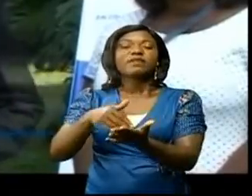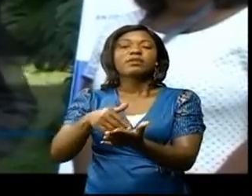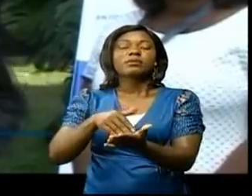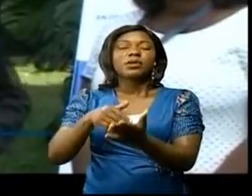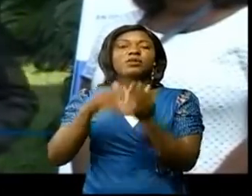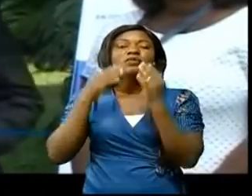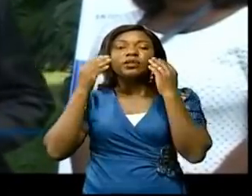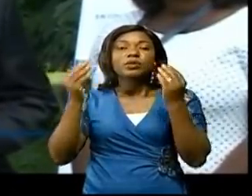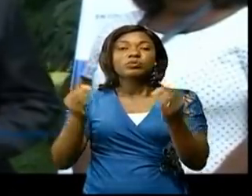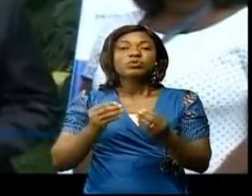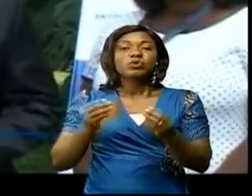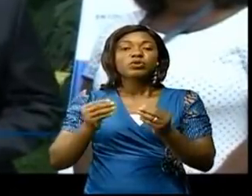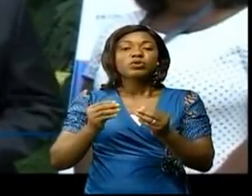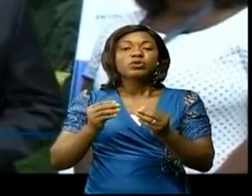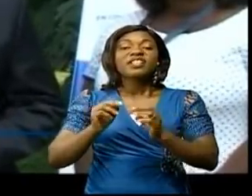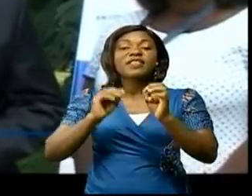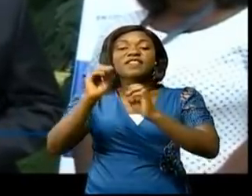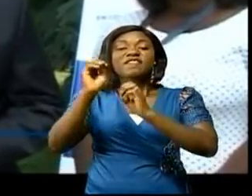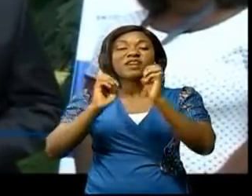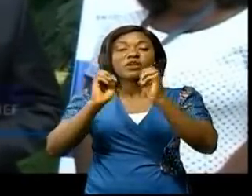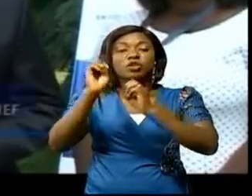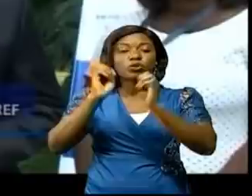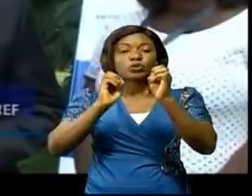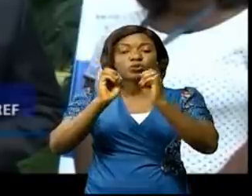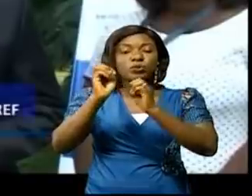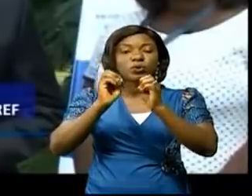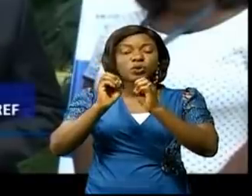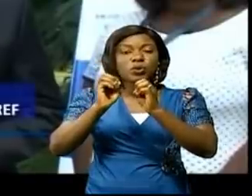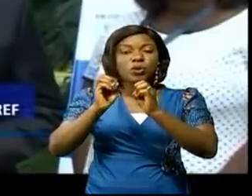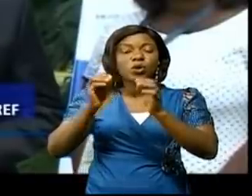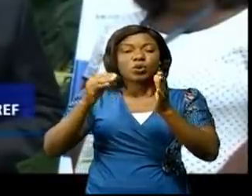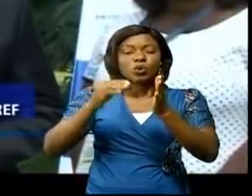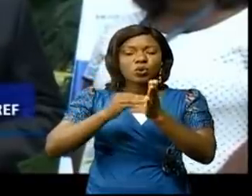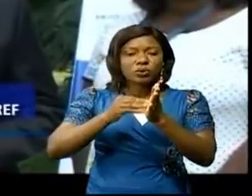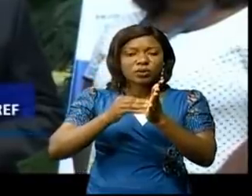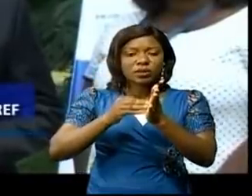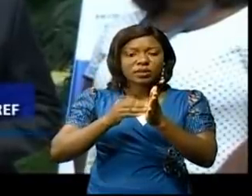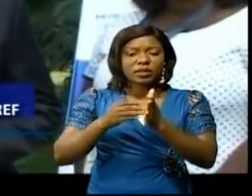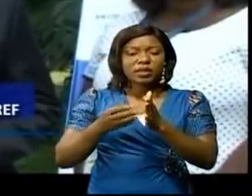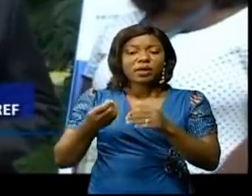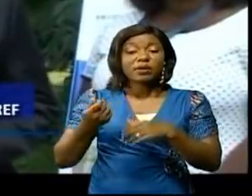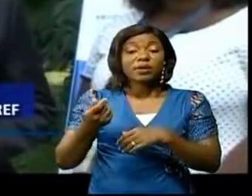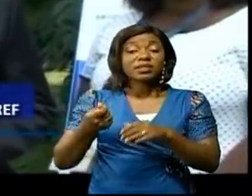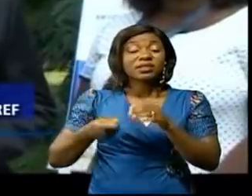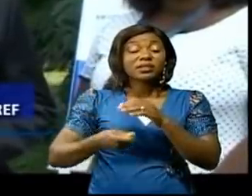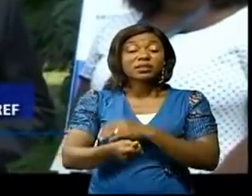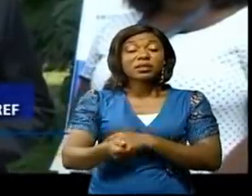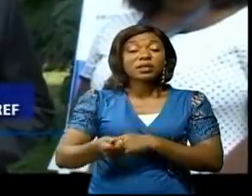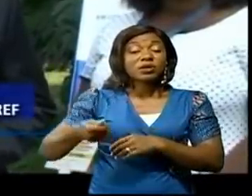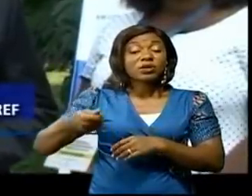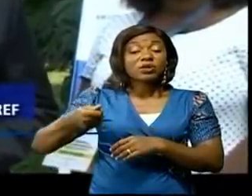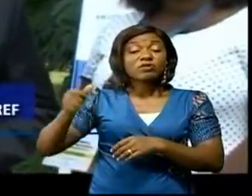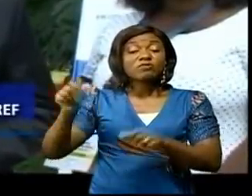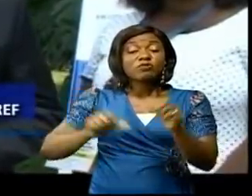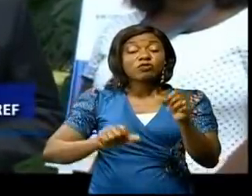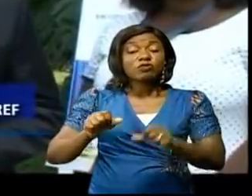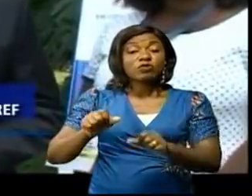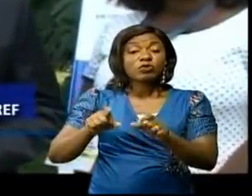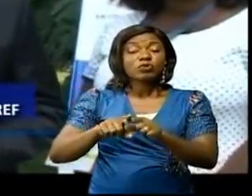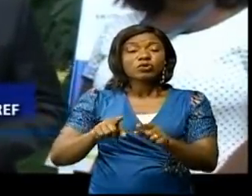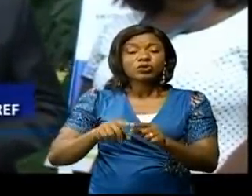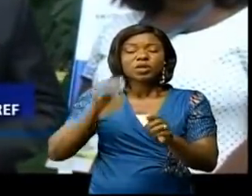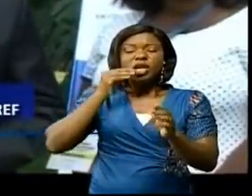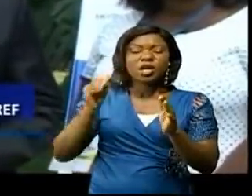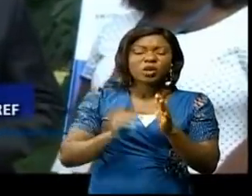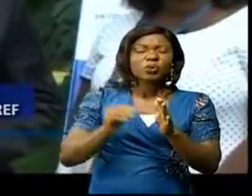pourquoi les évaluateurs du groupe d'action contre le blanchiment d'argent en Afrique centrale avaient formulé des recommandations,